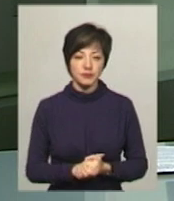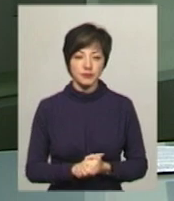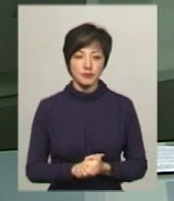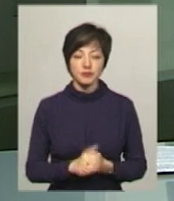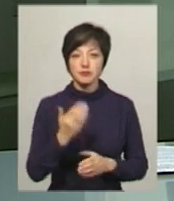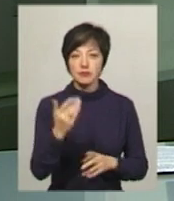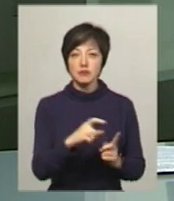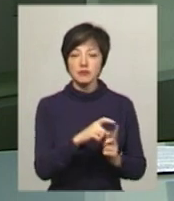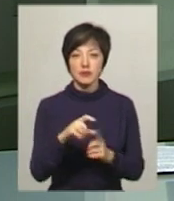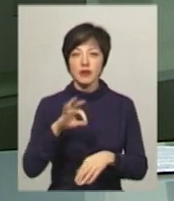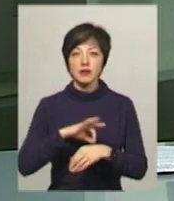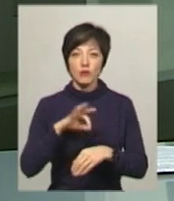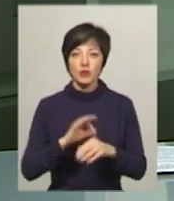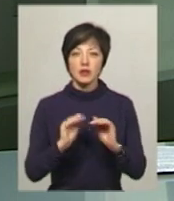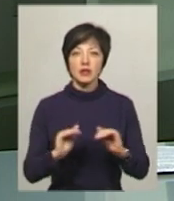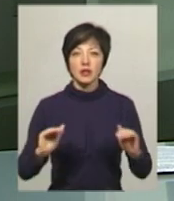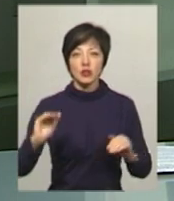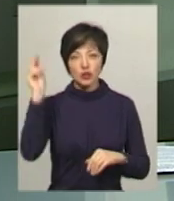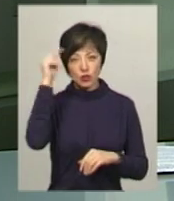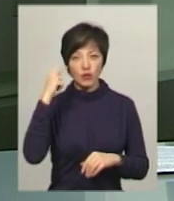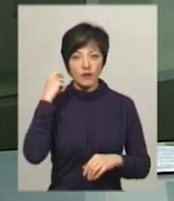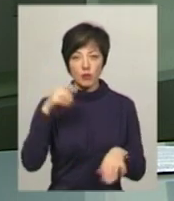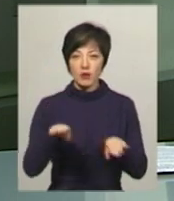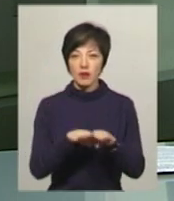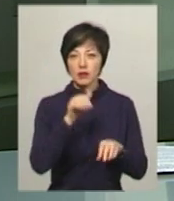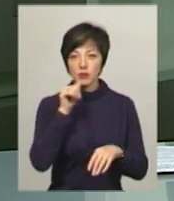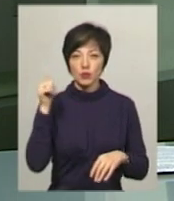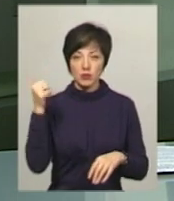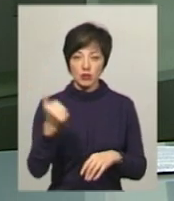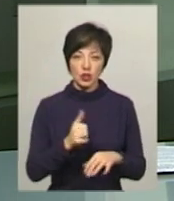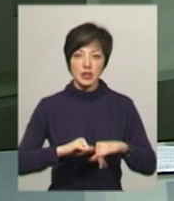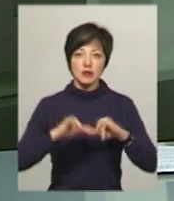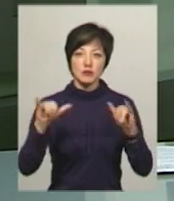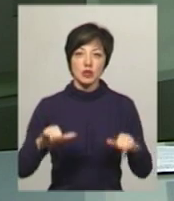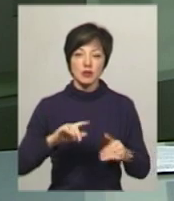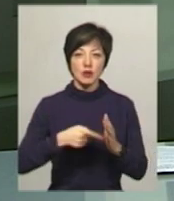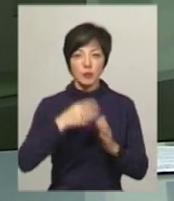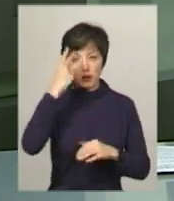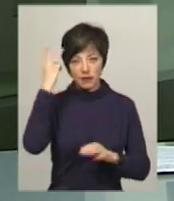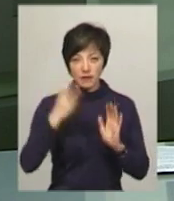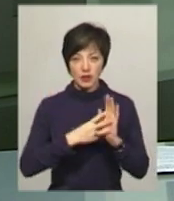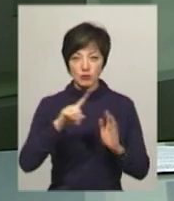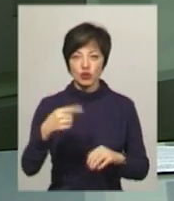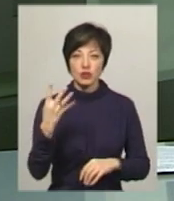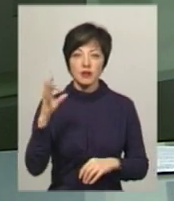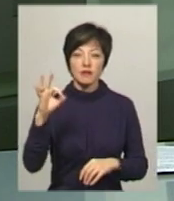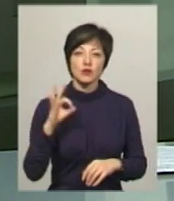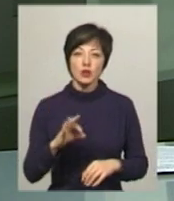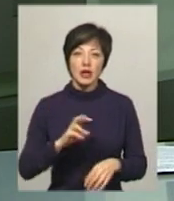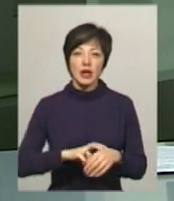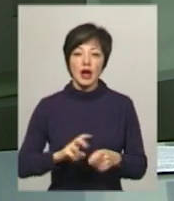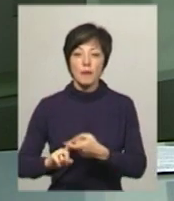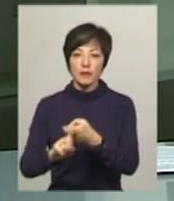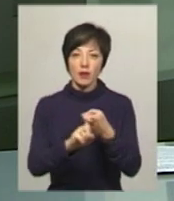За її словами, захворюваність дітей шкільного віку в порівнянні з минулим тижнем збільшилась в Хмельницькому на 8,4%. Лікар